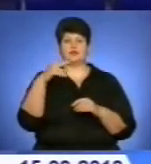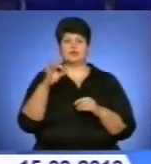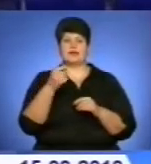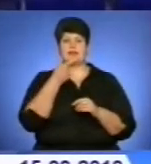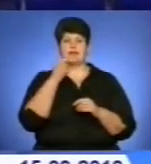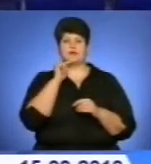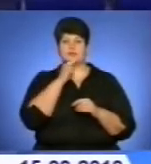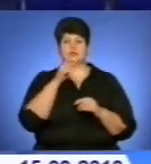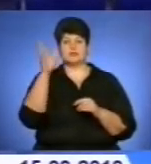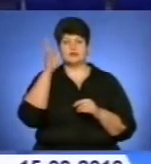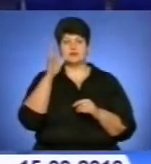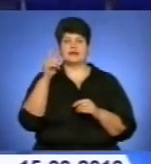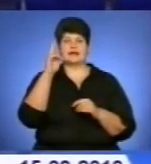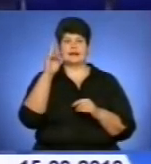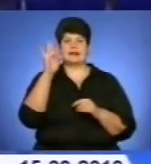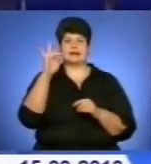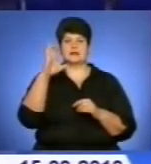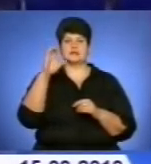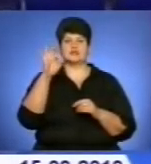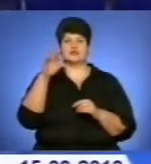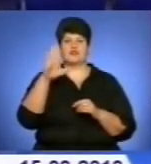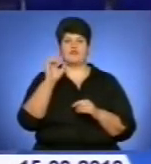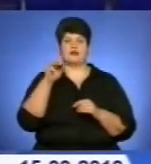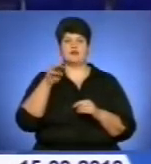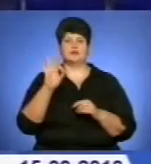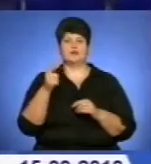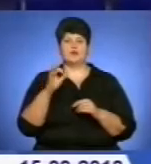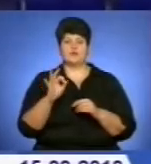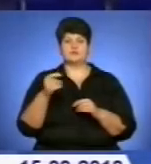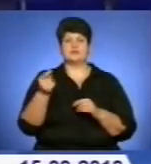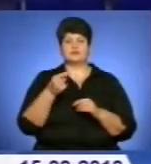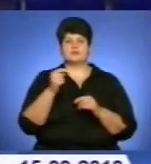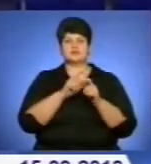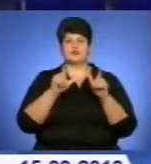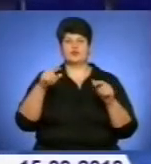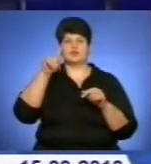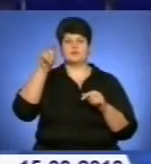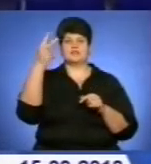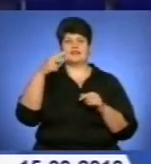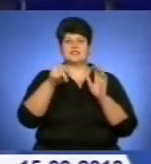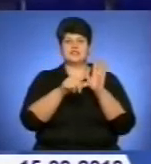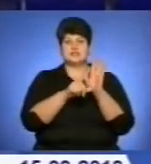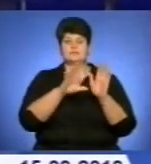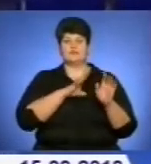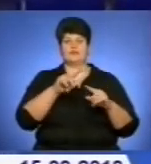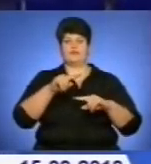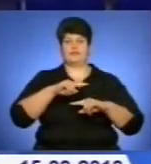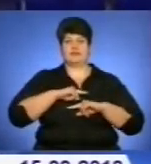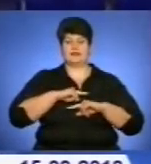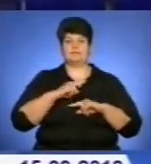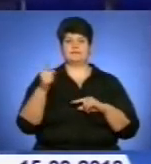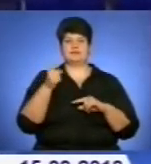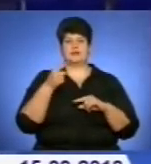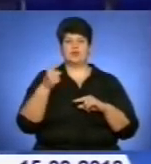Сьогодні відбулися вибори ректора Тернопільського національного економічного університету. Учасники конференції трудового колективу навчального закладу віддали